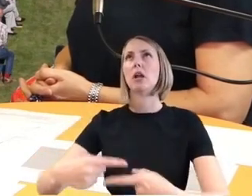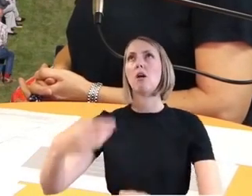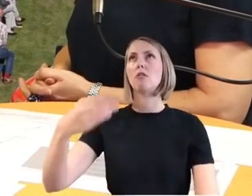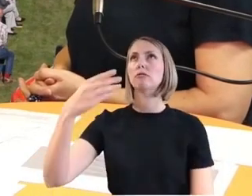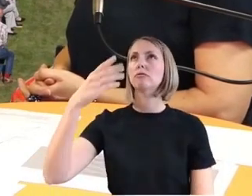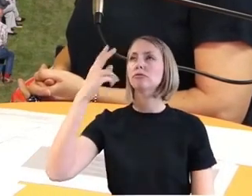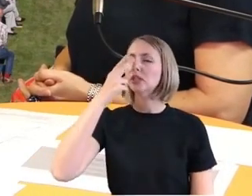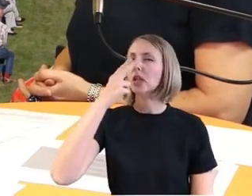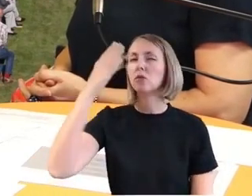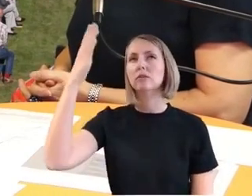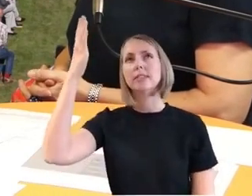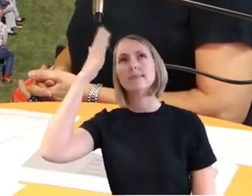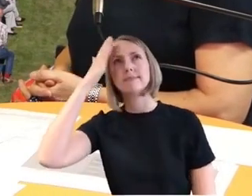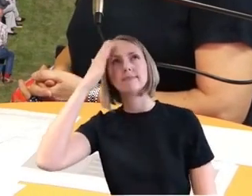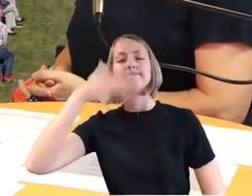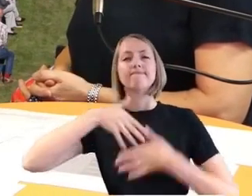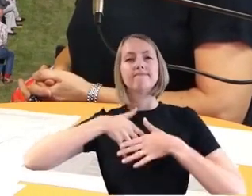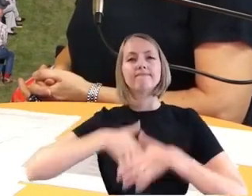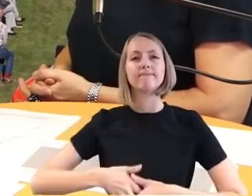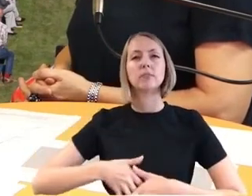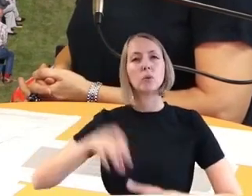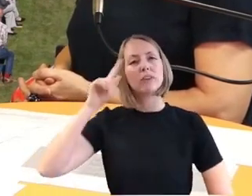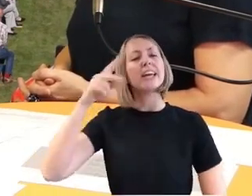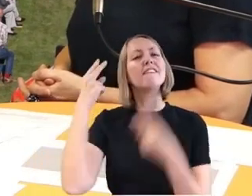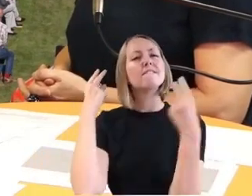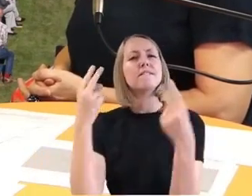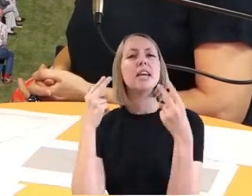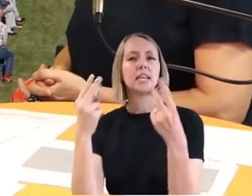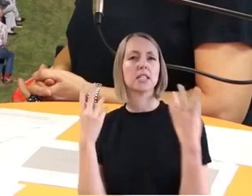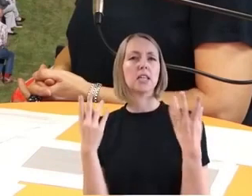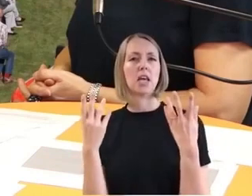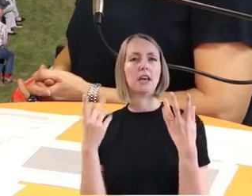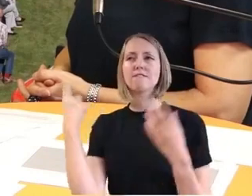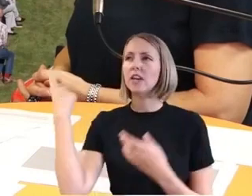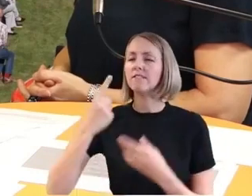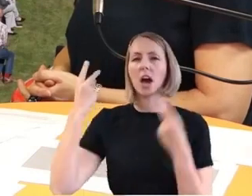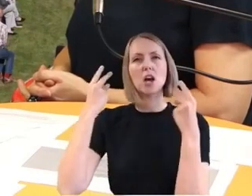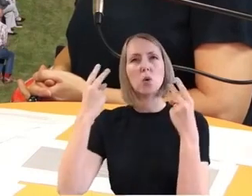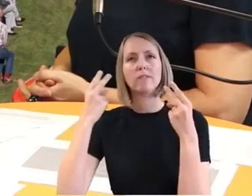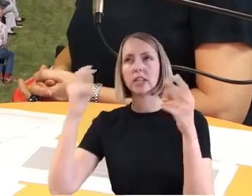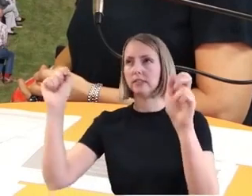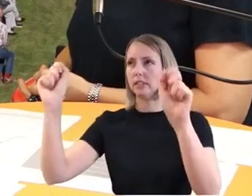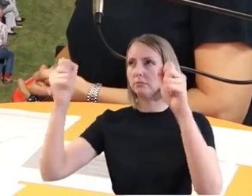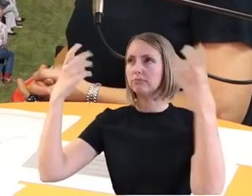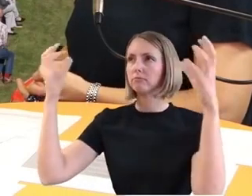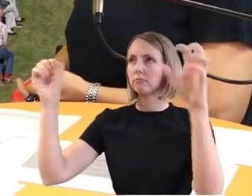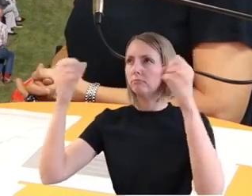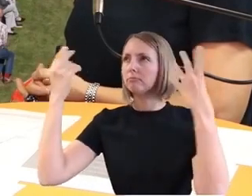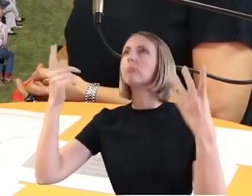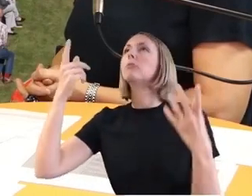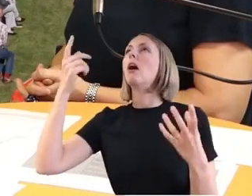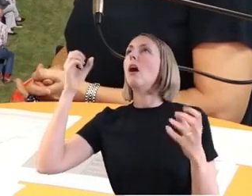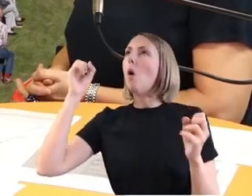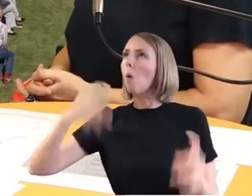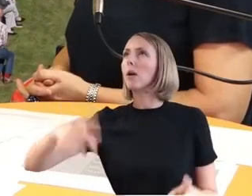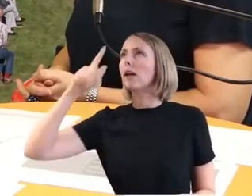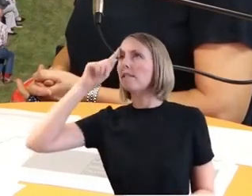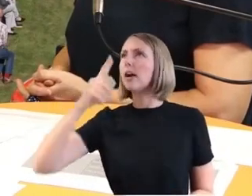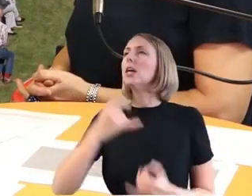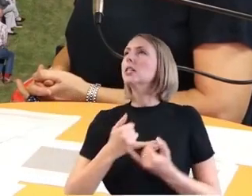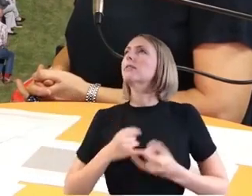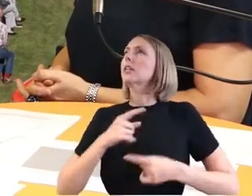wieder die Wichtigkeit der Warnung, wieder das Bewusstsein der Menschen rufen. Genau, damit Menschen auch schlussendlich auch im